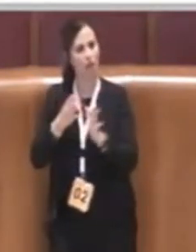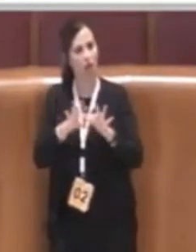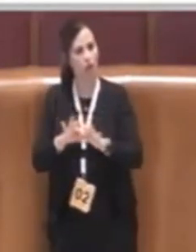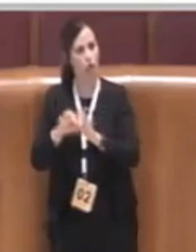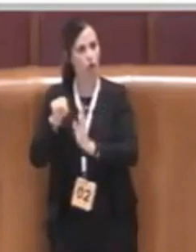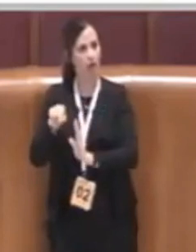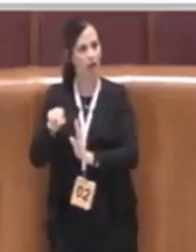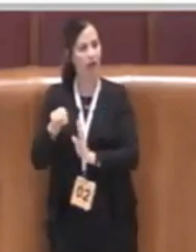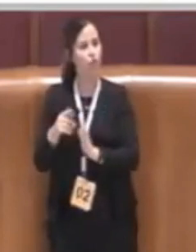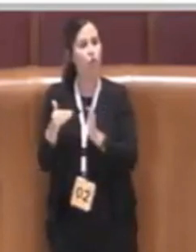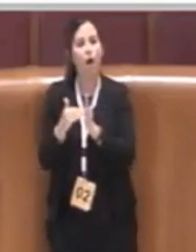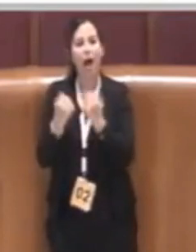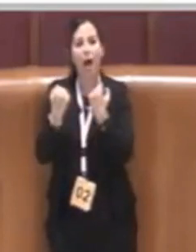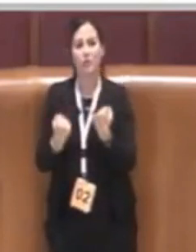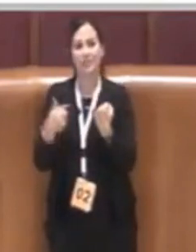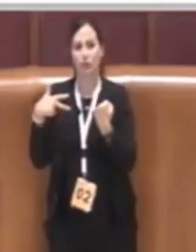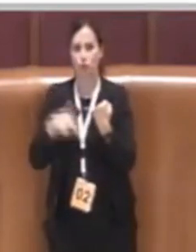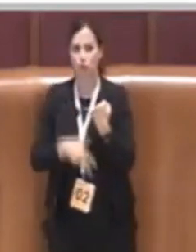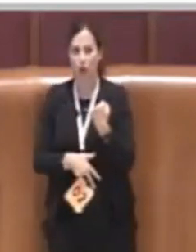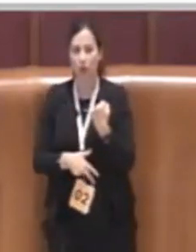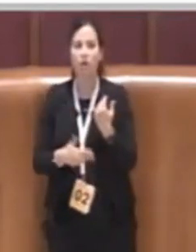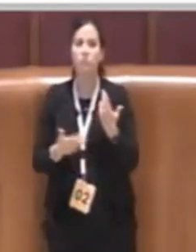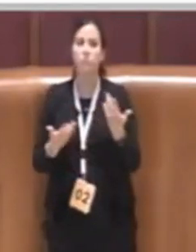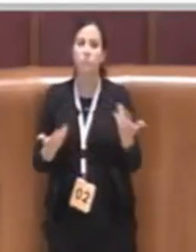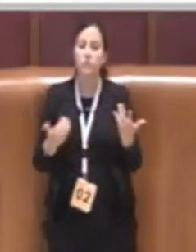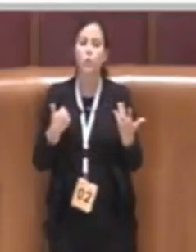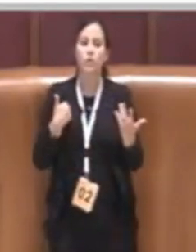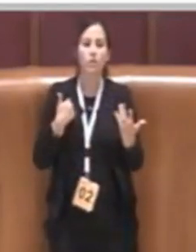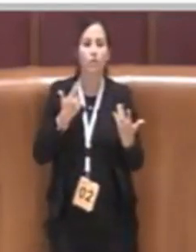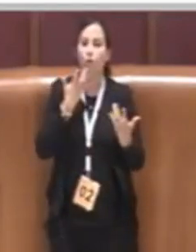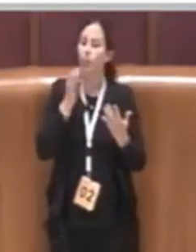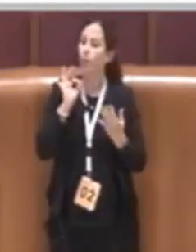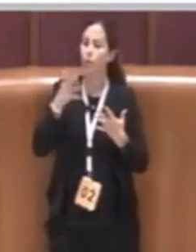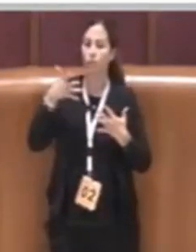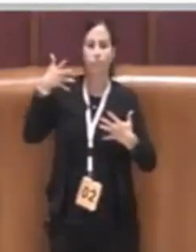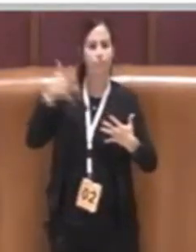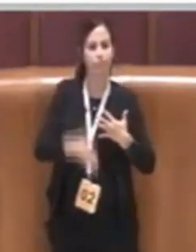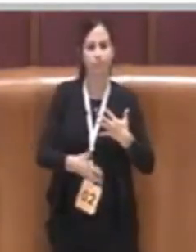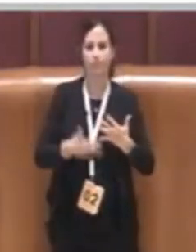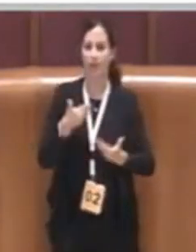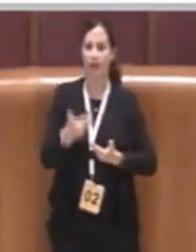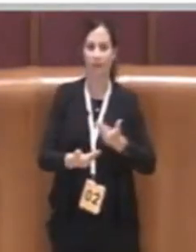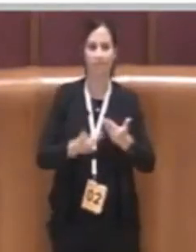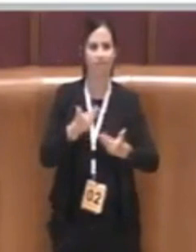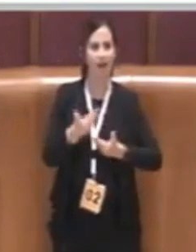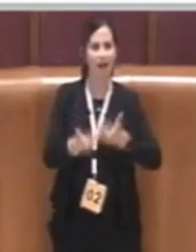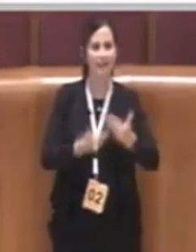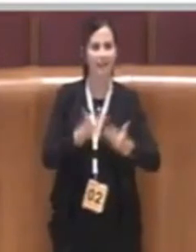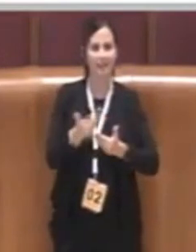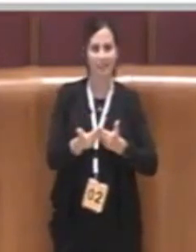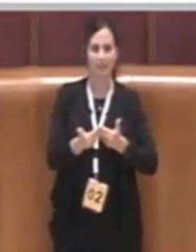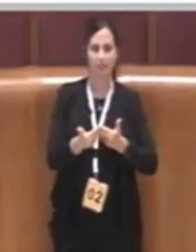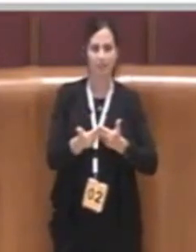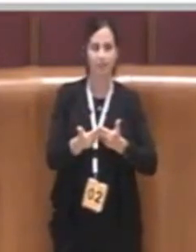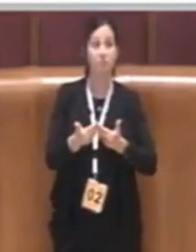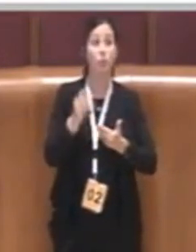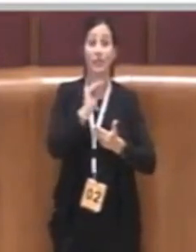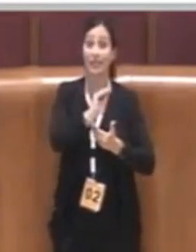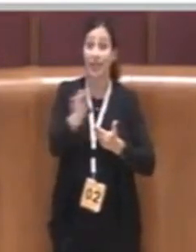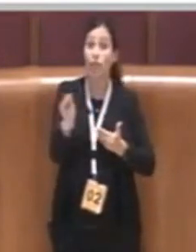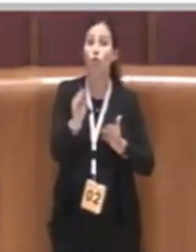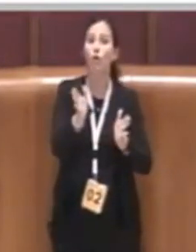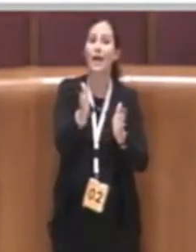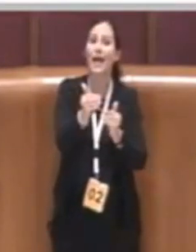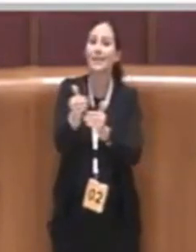con questa delibera. Innanzitutto chiediamo alle strutture capitoline coinvolte e quindi competenti